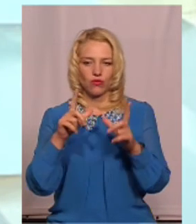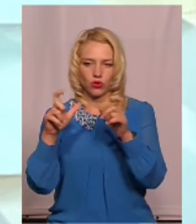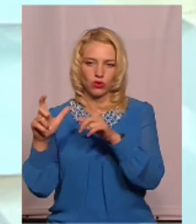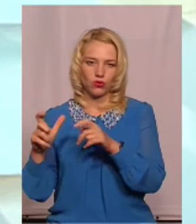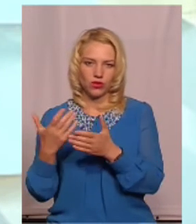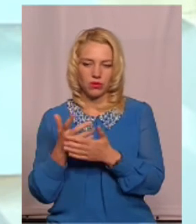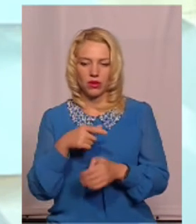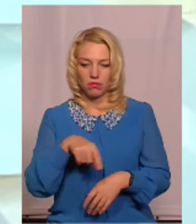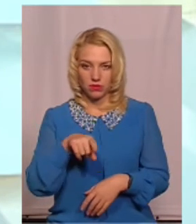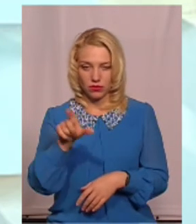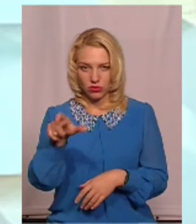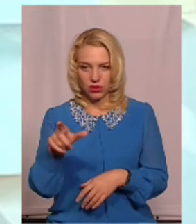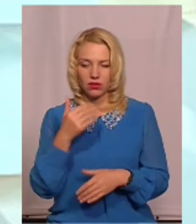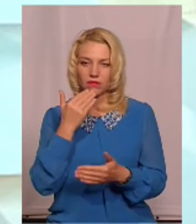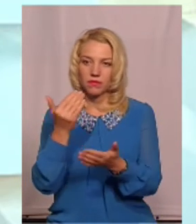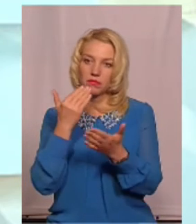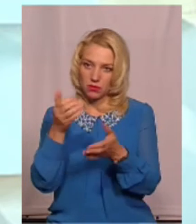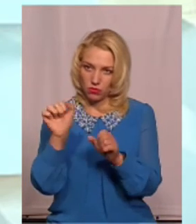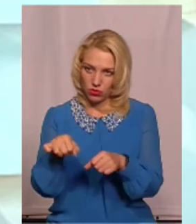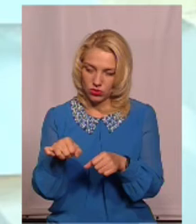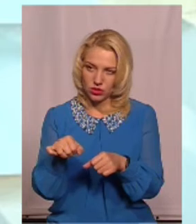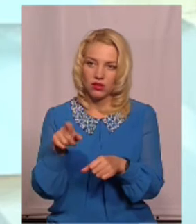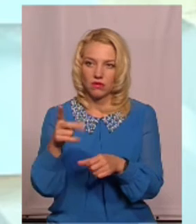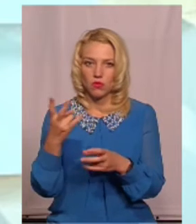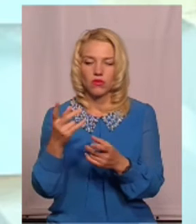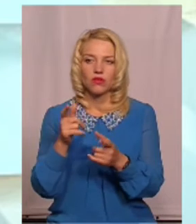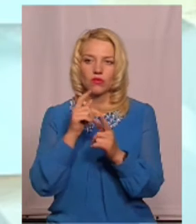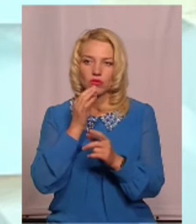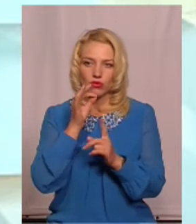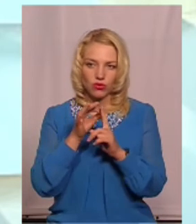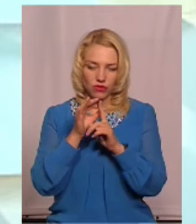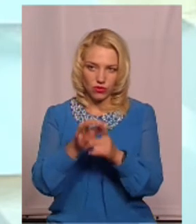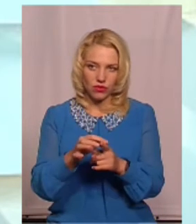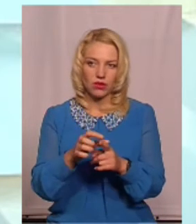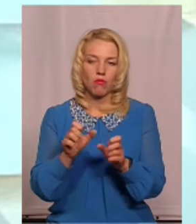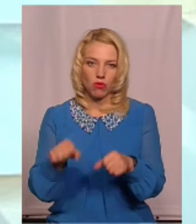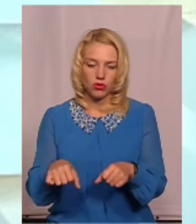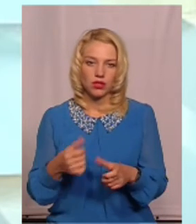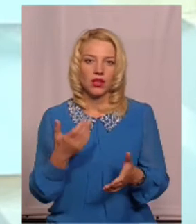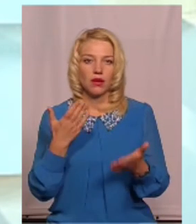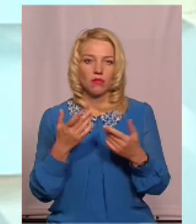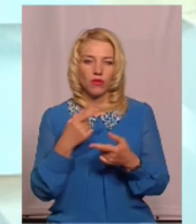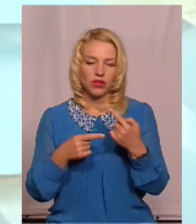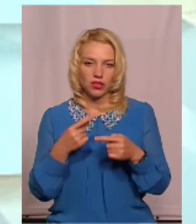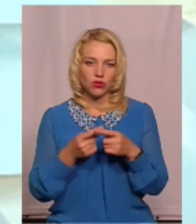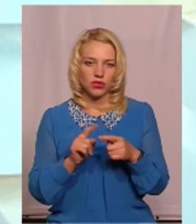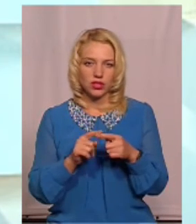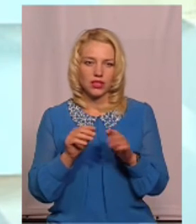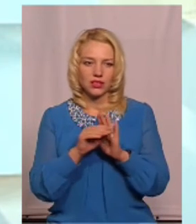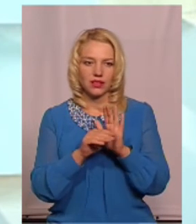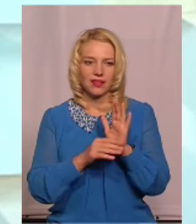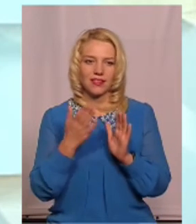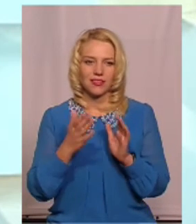фото- чи відеокадрах. Але, знову-таки, повертаючись до цієї статті, якщо людина